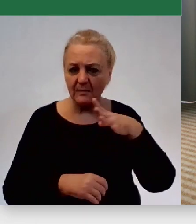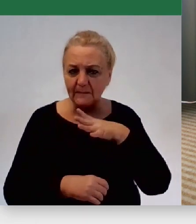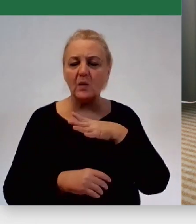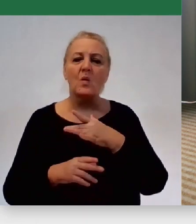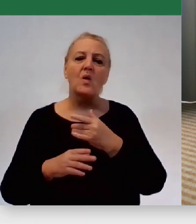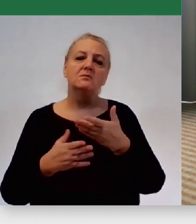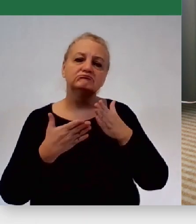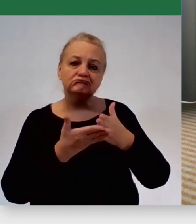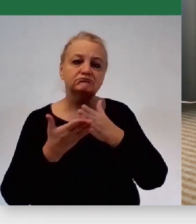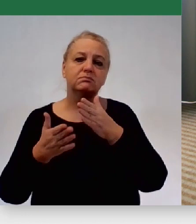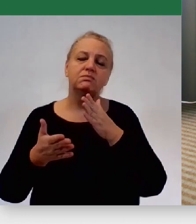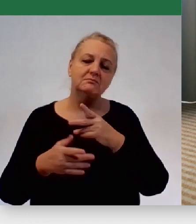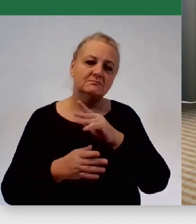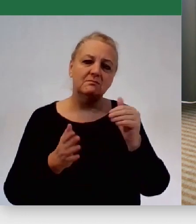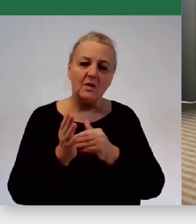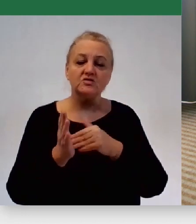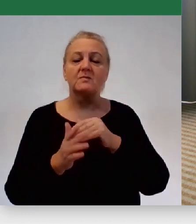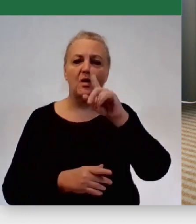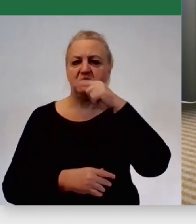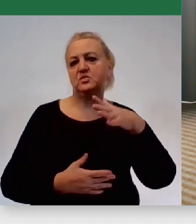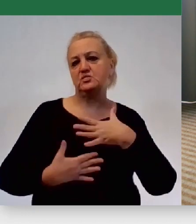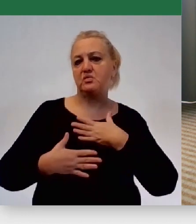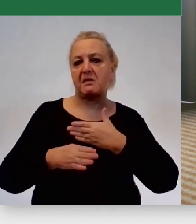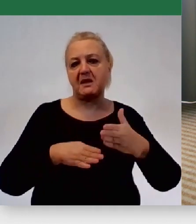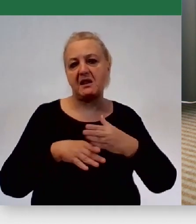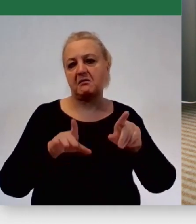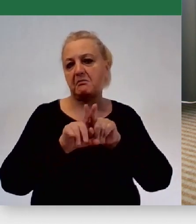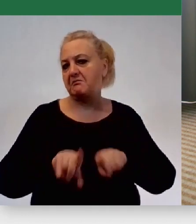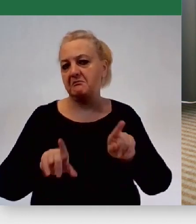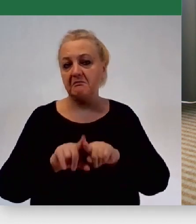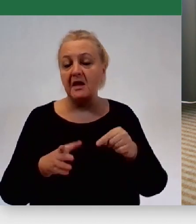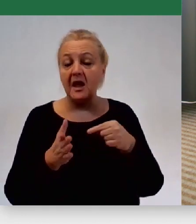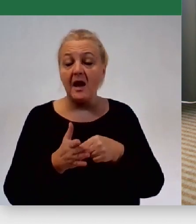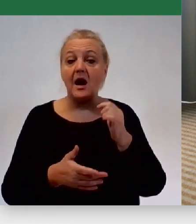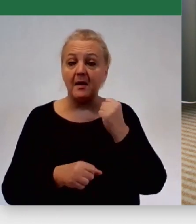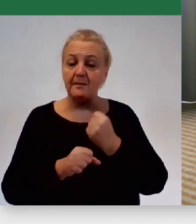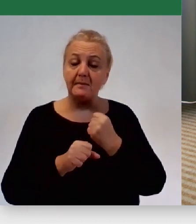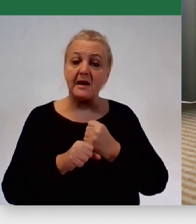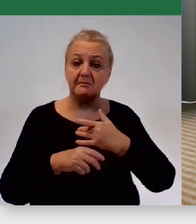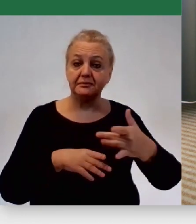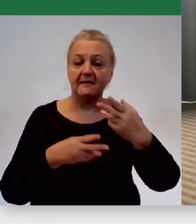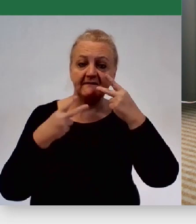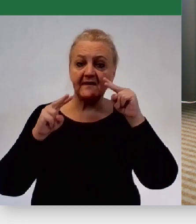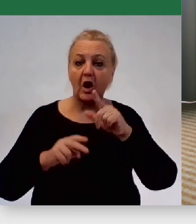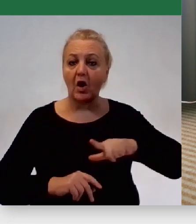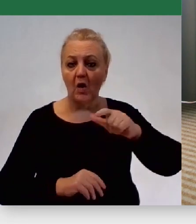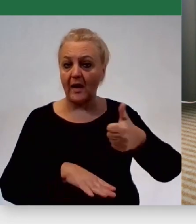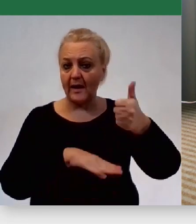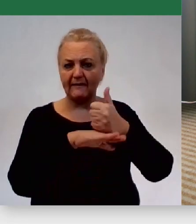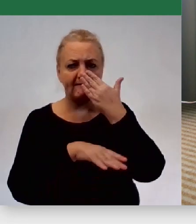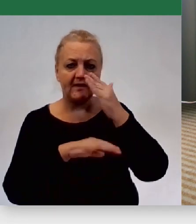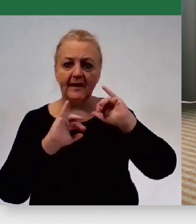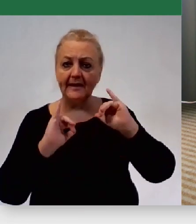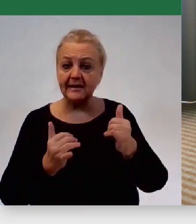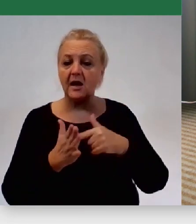potrzeby i dla mieszkańców to jest raczej kontynuacja. No i potem się też wypracowała pewna wizja lokalnego lidera właśnie bardziej jako